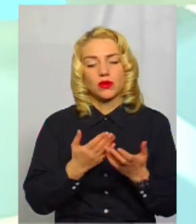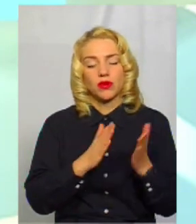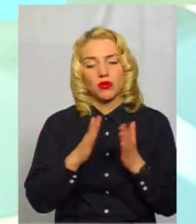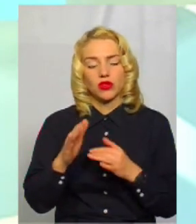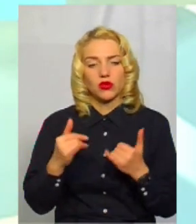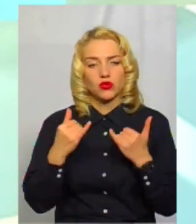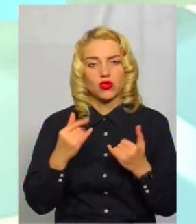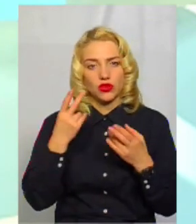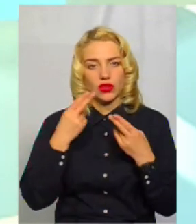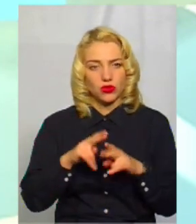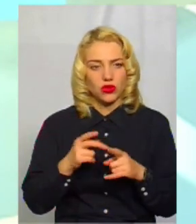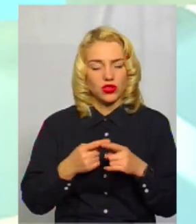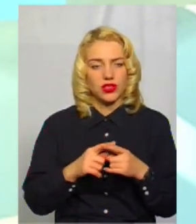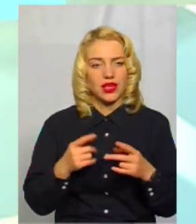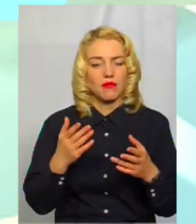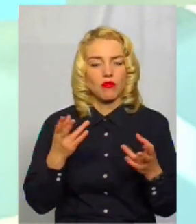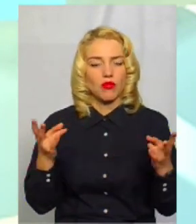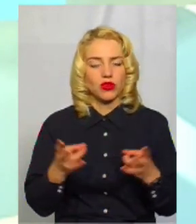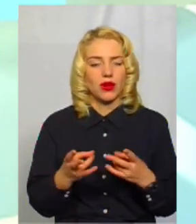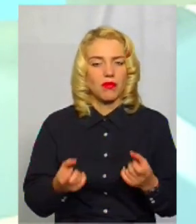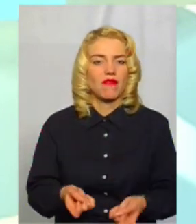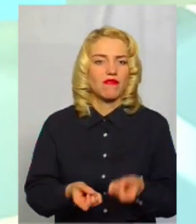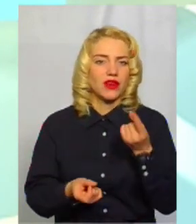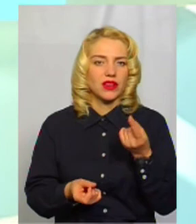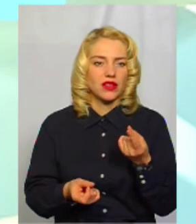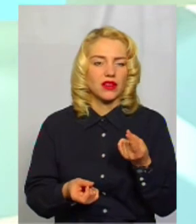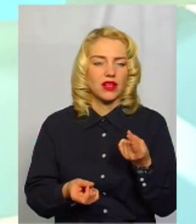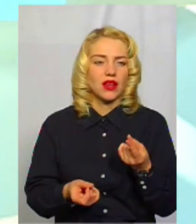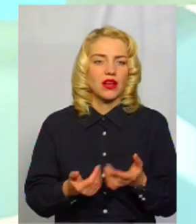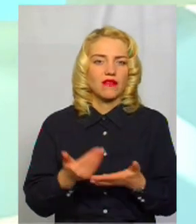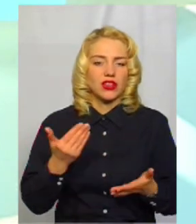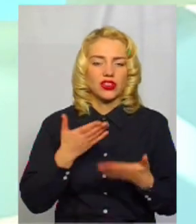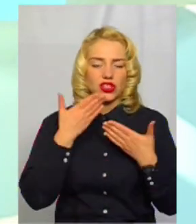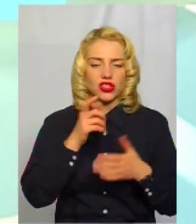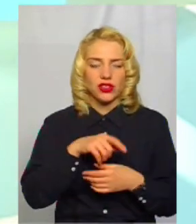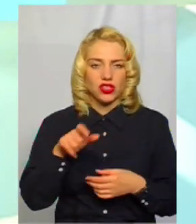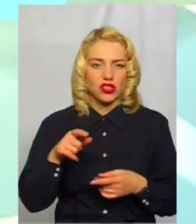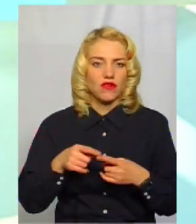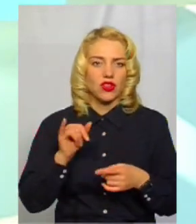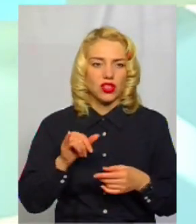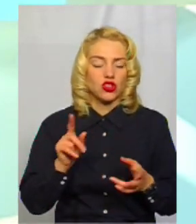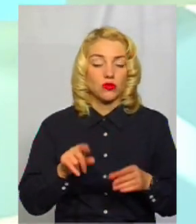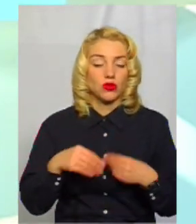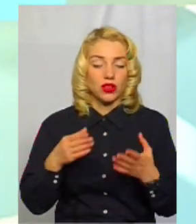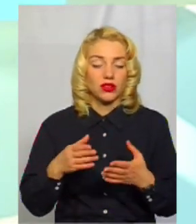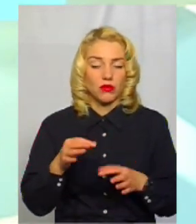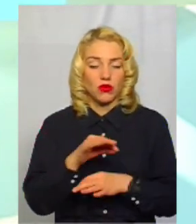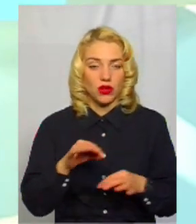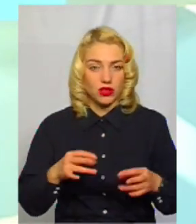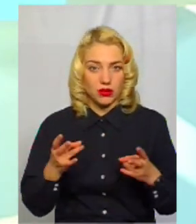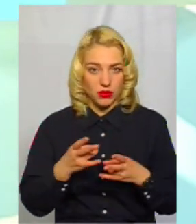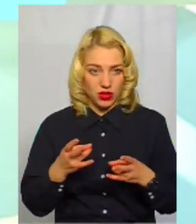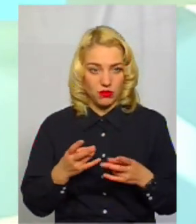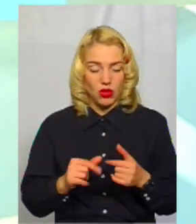сучасною, технологічною, тому що ця потреба виникла вже так, знаєте, від читачів. А ще для того, щоб подати проєкт, необхідно,